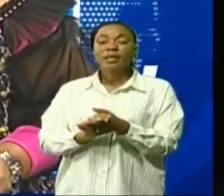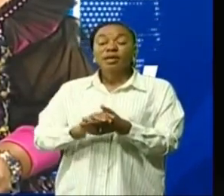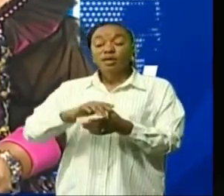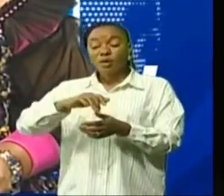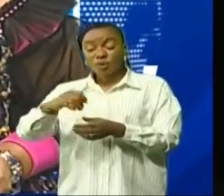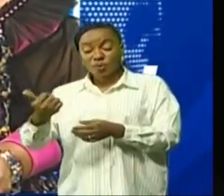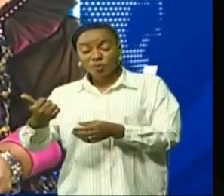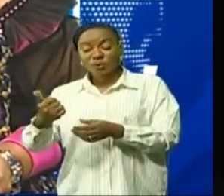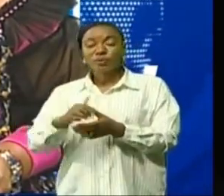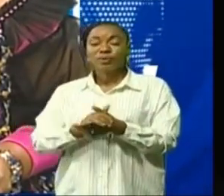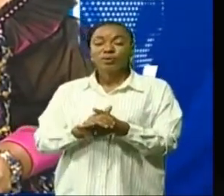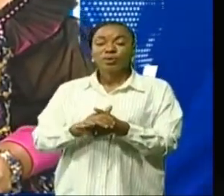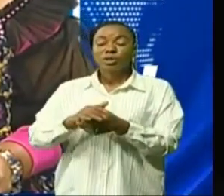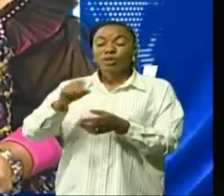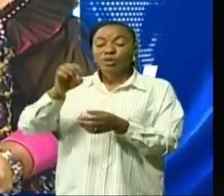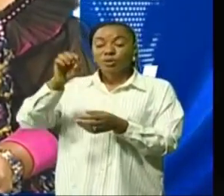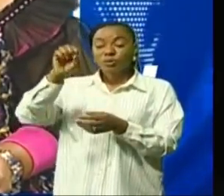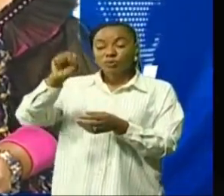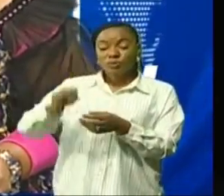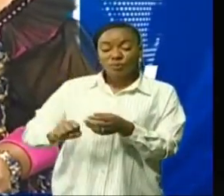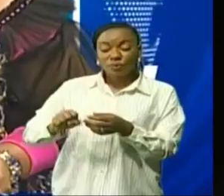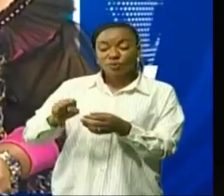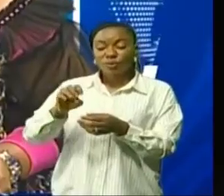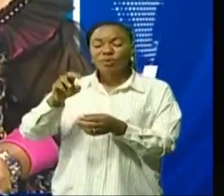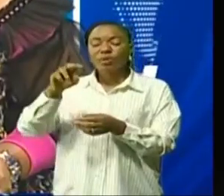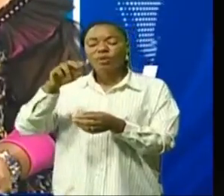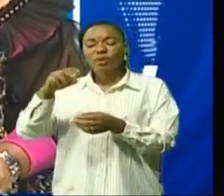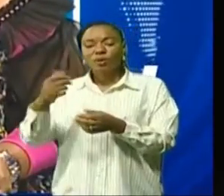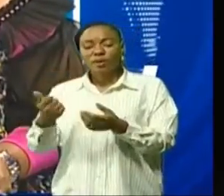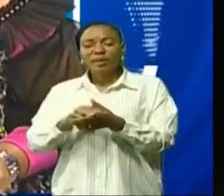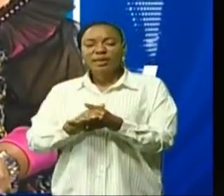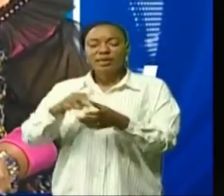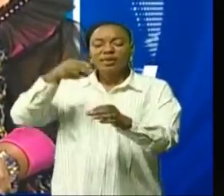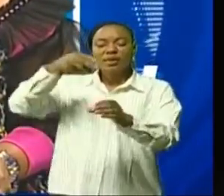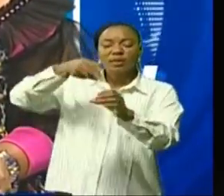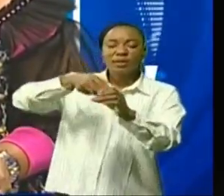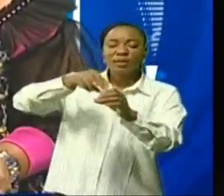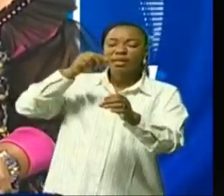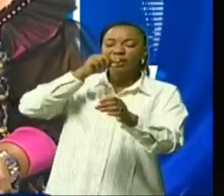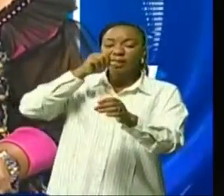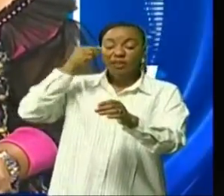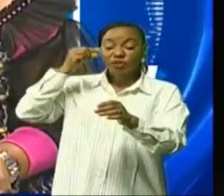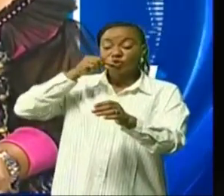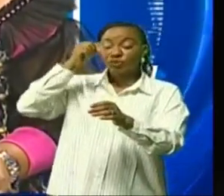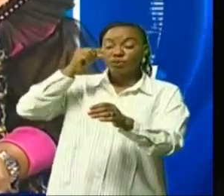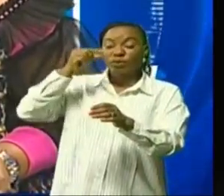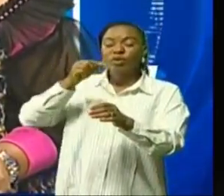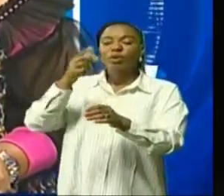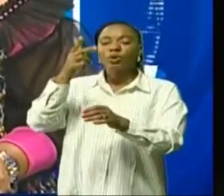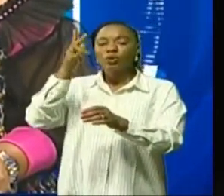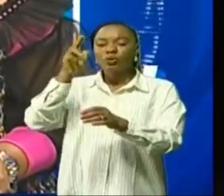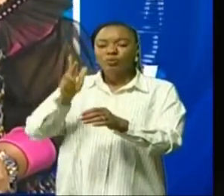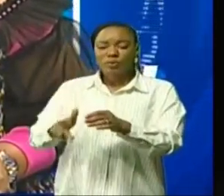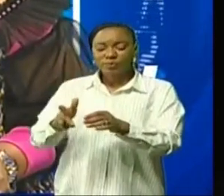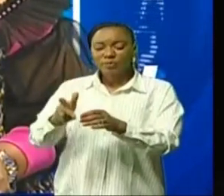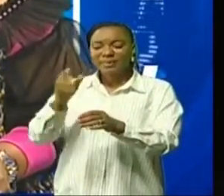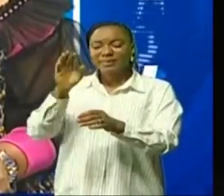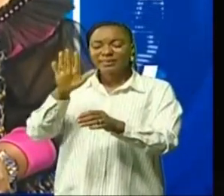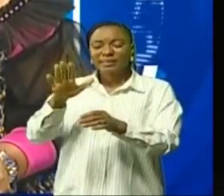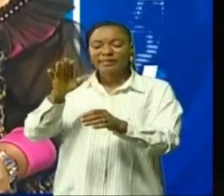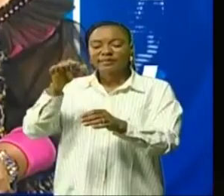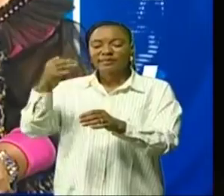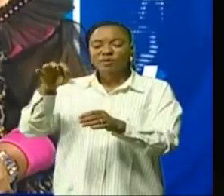le litre. Zone nord, essence, 3100 francs le litre. Gazelle, 3050 francs. Congolais, le litre.